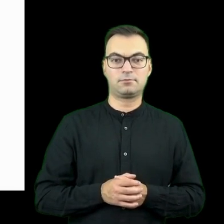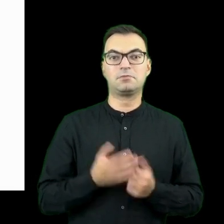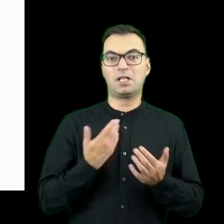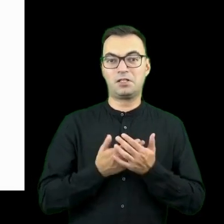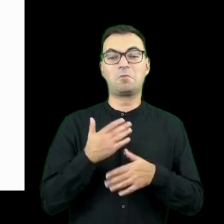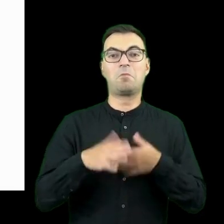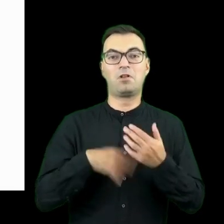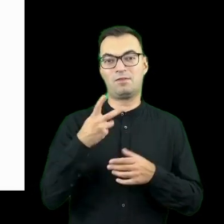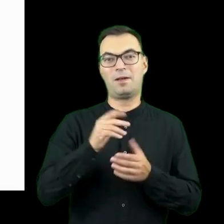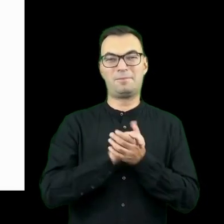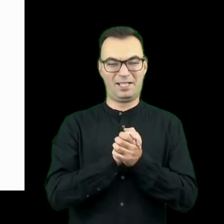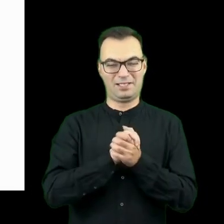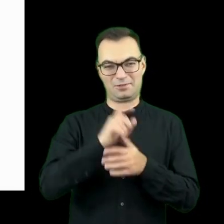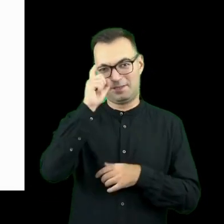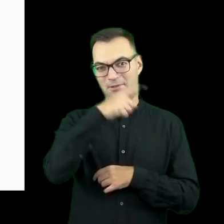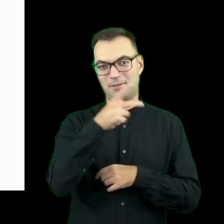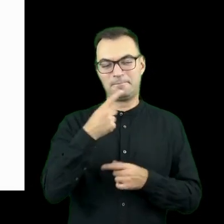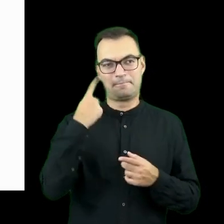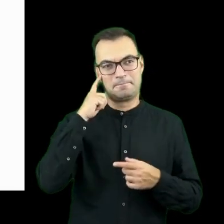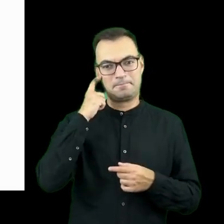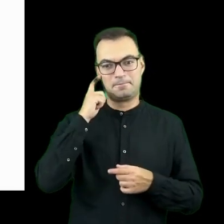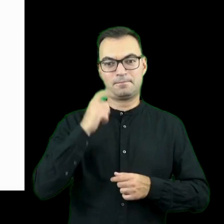przyjaciół z Niemiec odkrył,